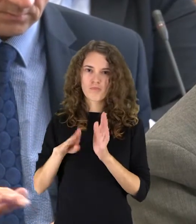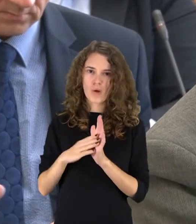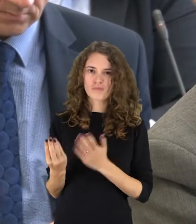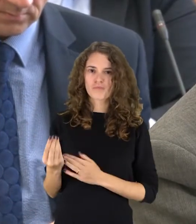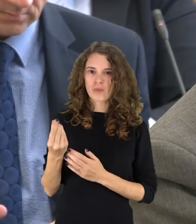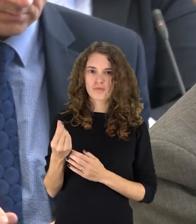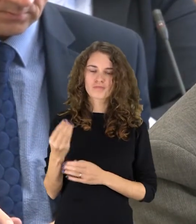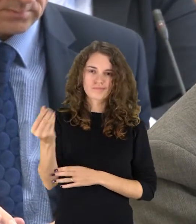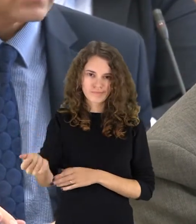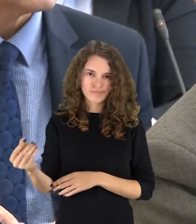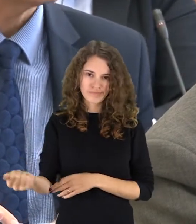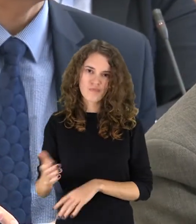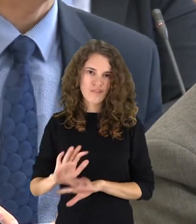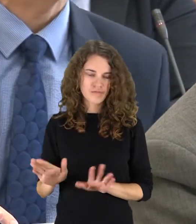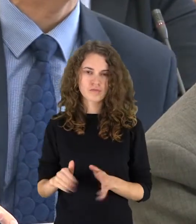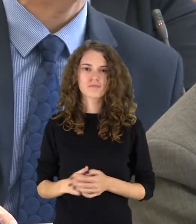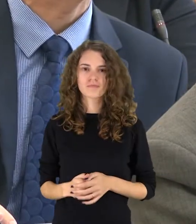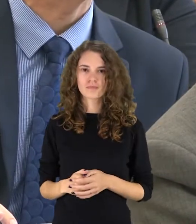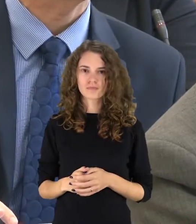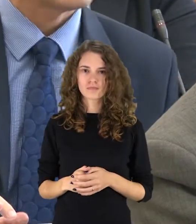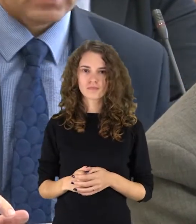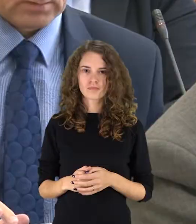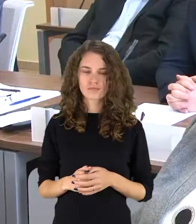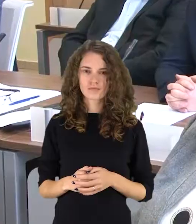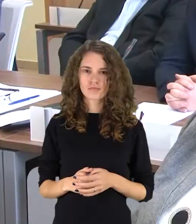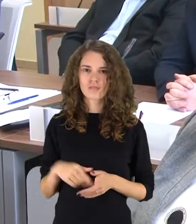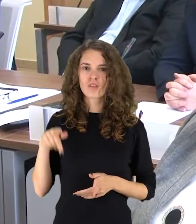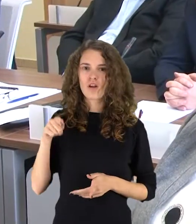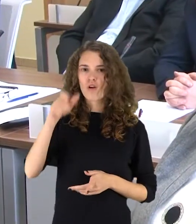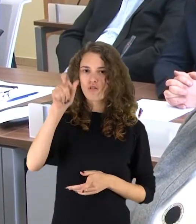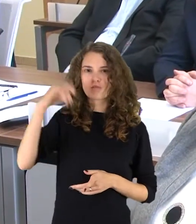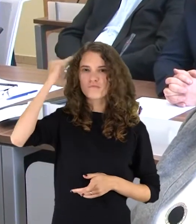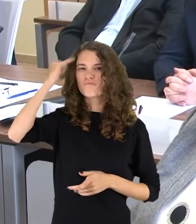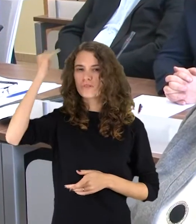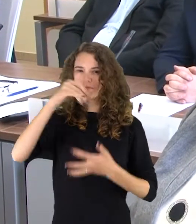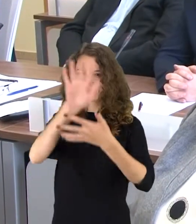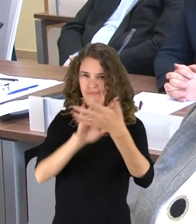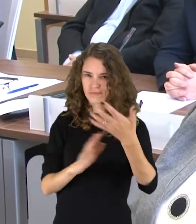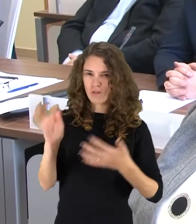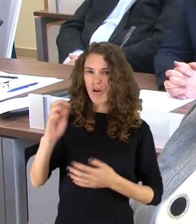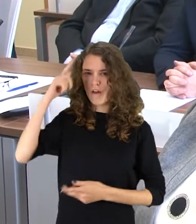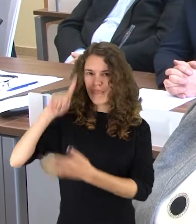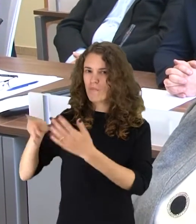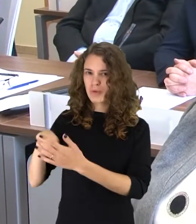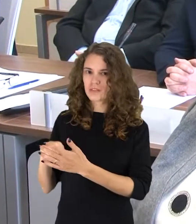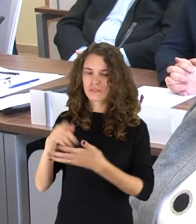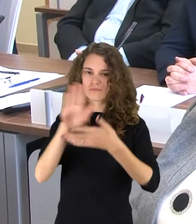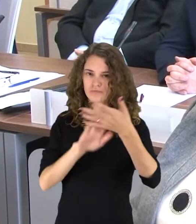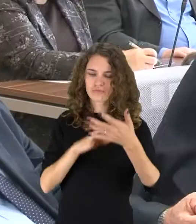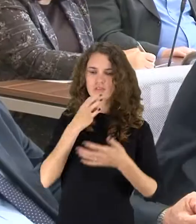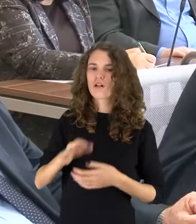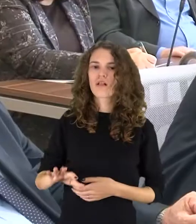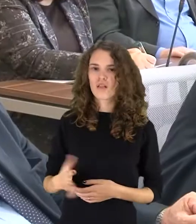įnukentėjusi nuo nusikaltimo asmenų fondą turėjo sumokėti piniginę įmoką. Pasak vienu iš interpelacijos inicijatorių, konservatorius Alfredo